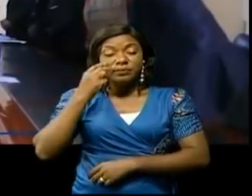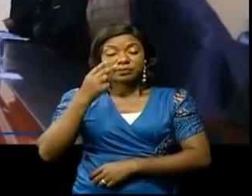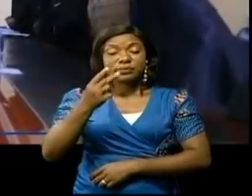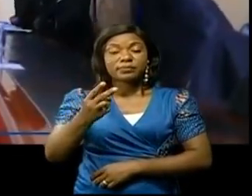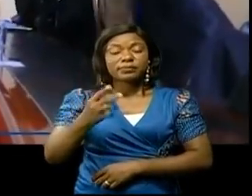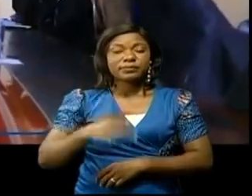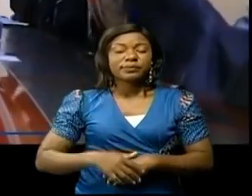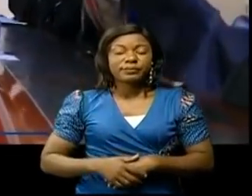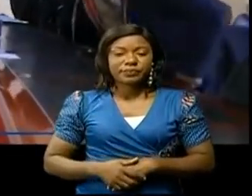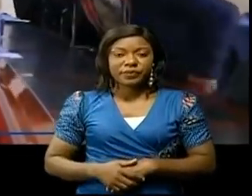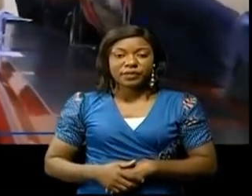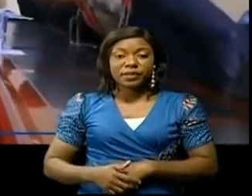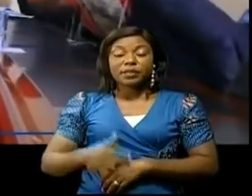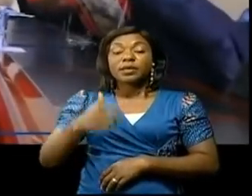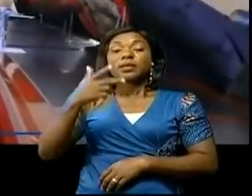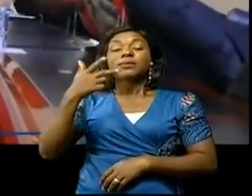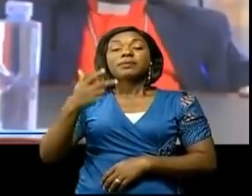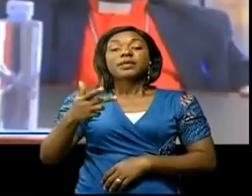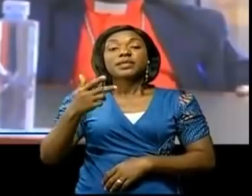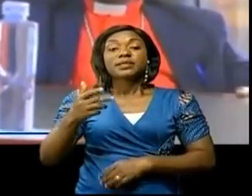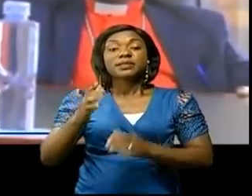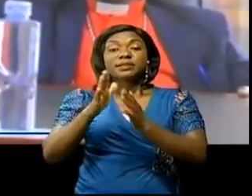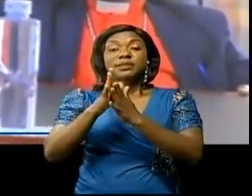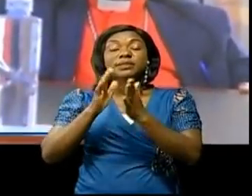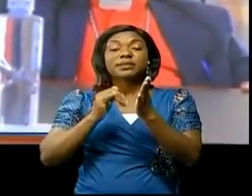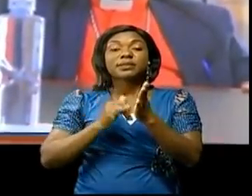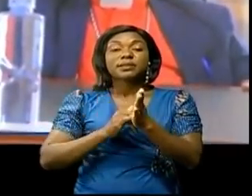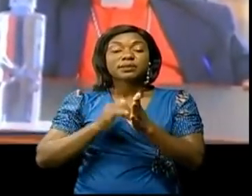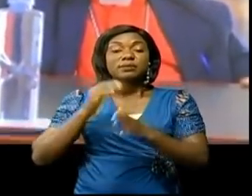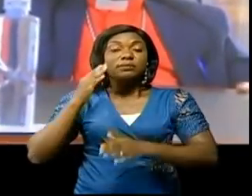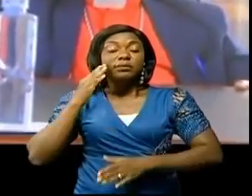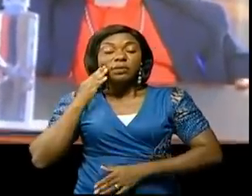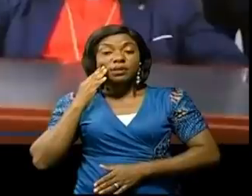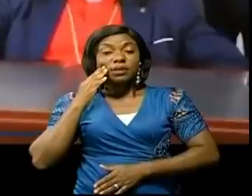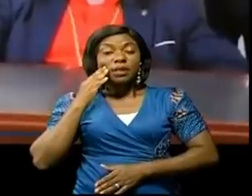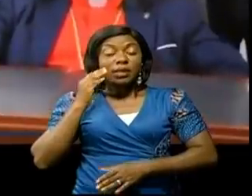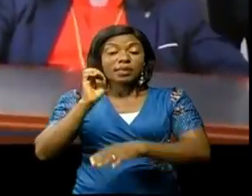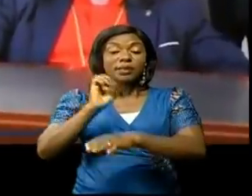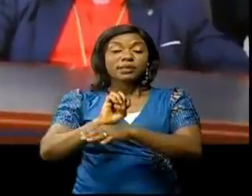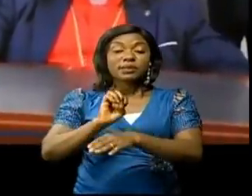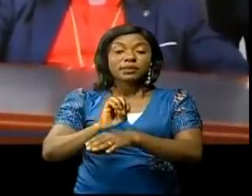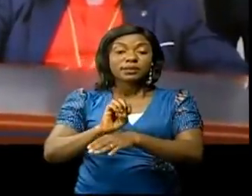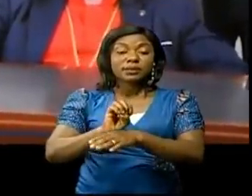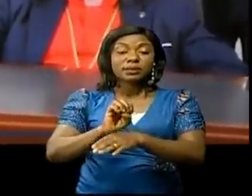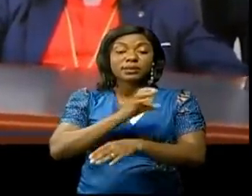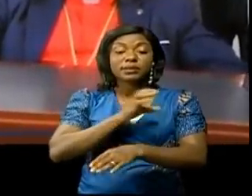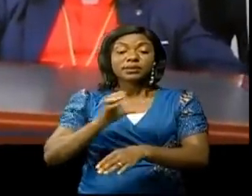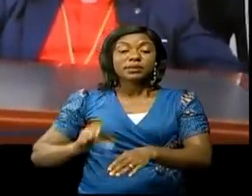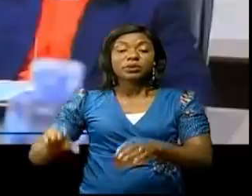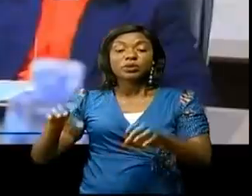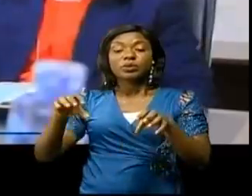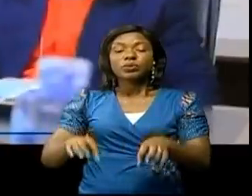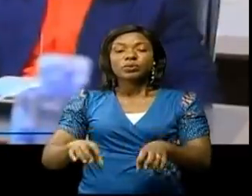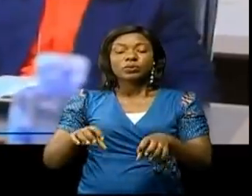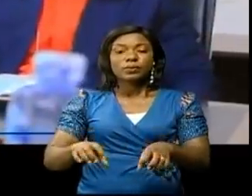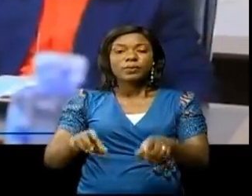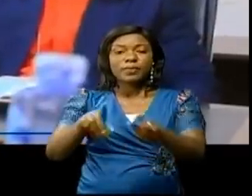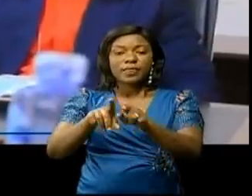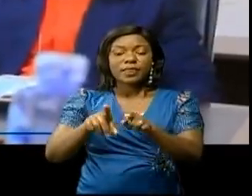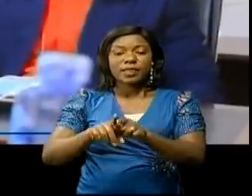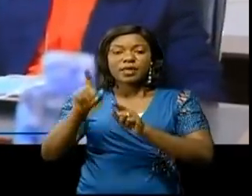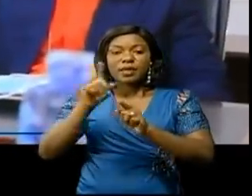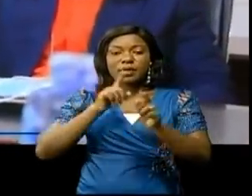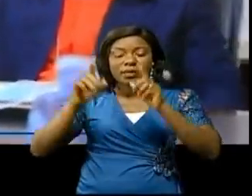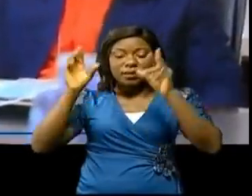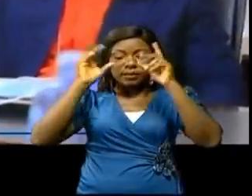Ce mercredi 16 mars, la délégation des évêques de l'Église du Christ au Congo est cessée, conduite par Mgr Samuel Lutika,